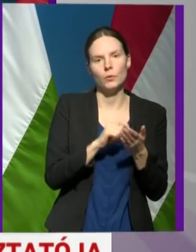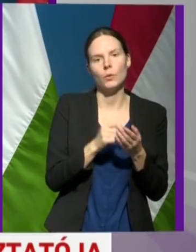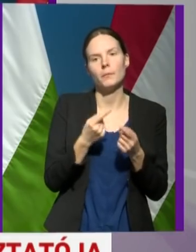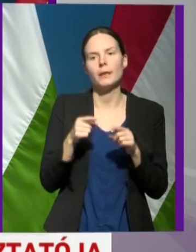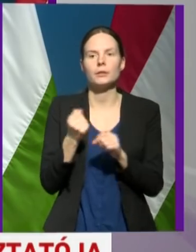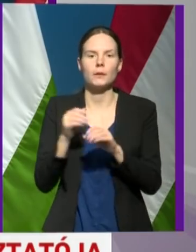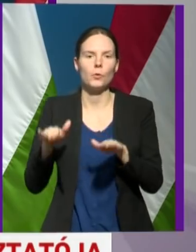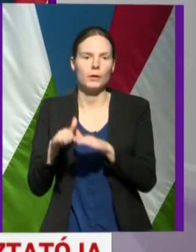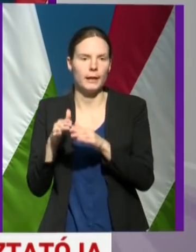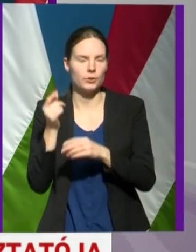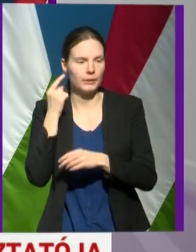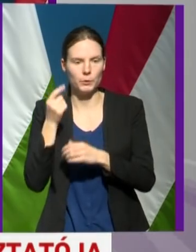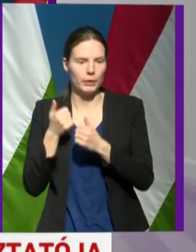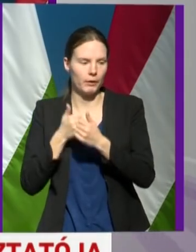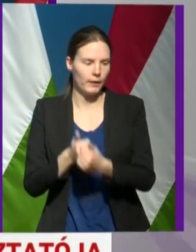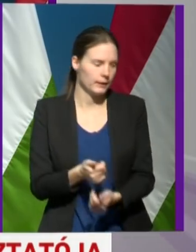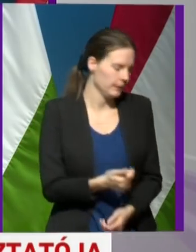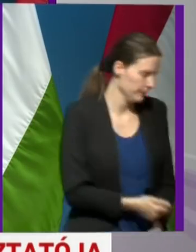kollégáik rögzíteni. Köszönöm szépen.